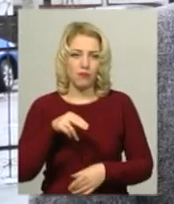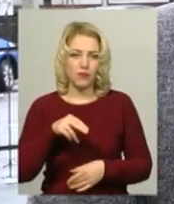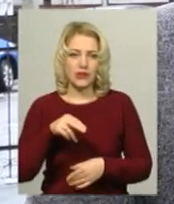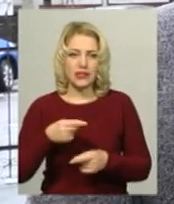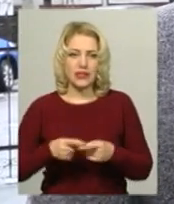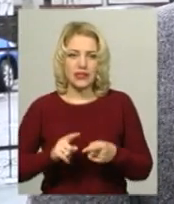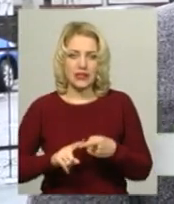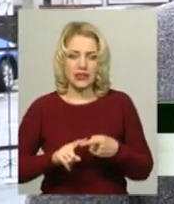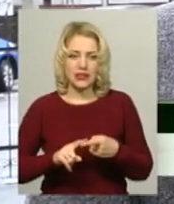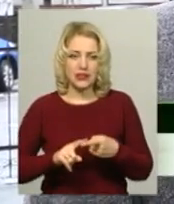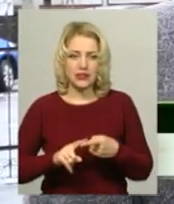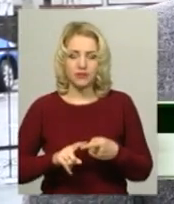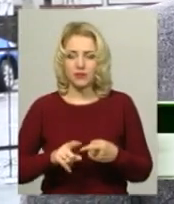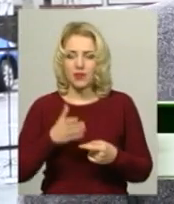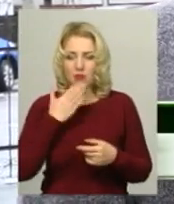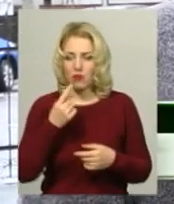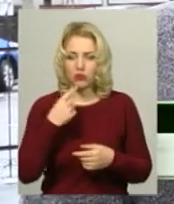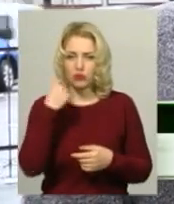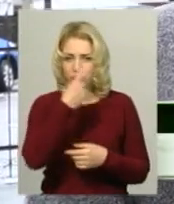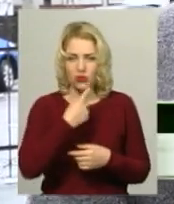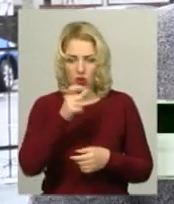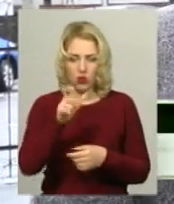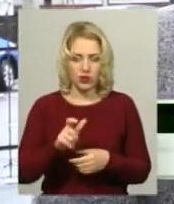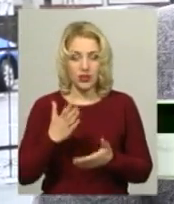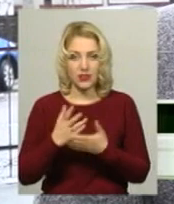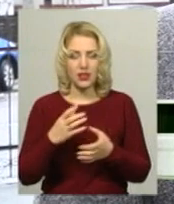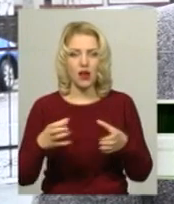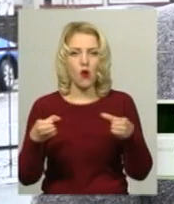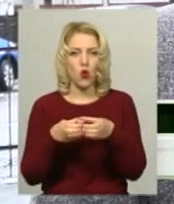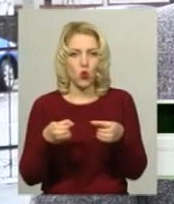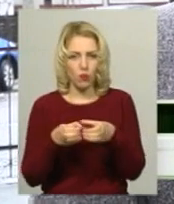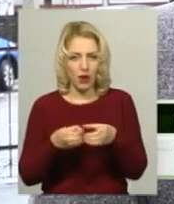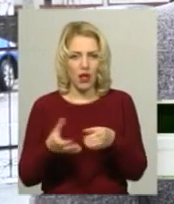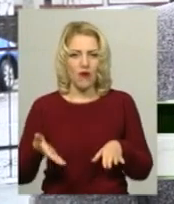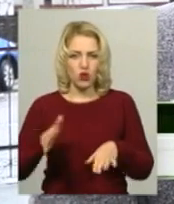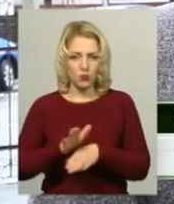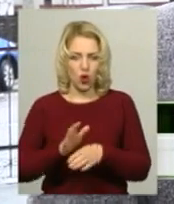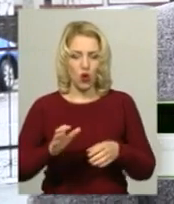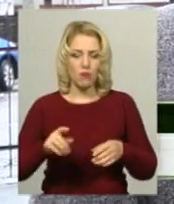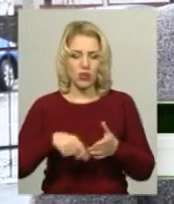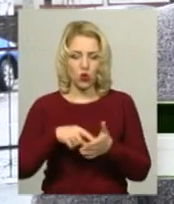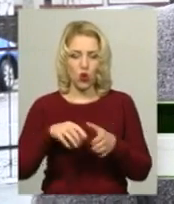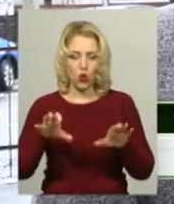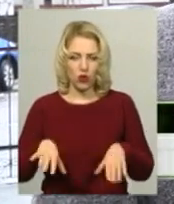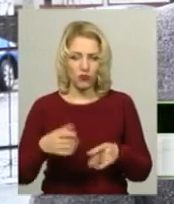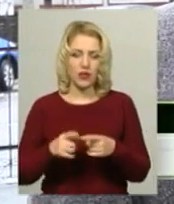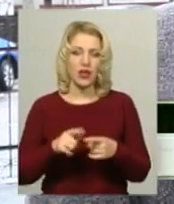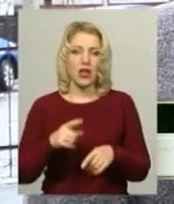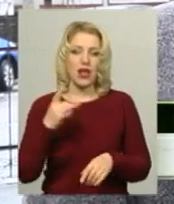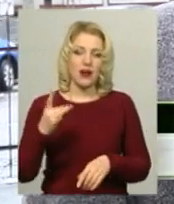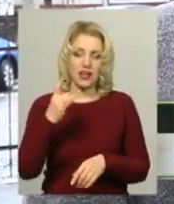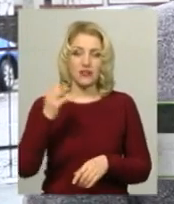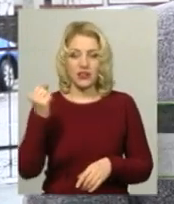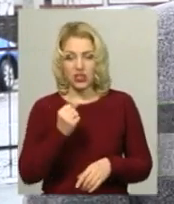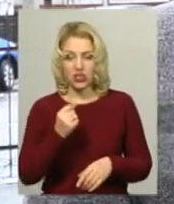не погоджує одна осібна якась конкретна людина. Є створена робоча група розпорядження міського голови, і вони раз в тижні, раз в два тижні засідають і